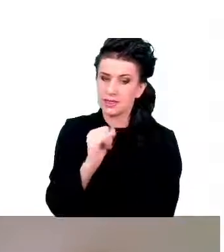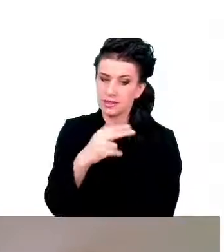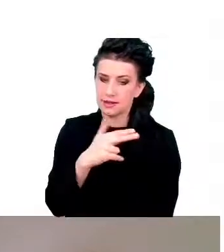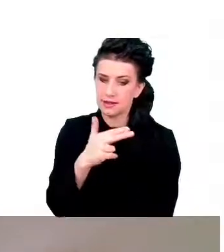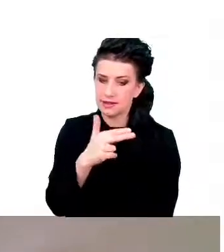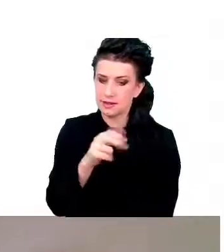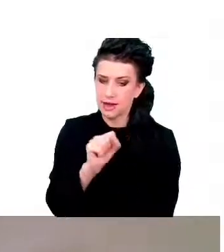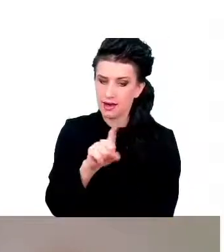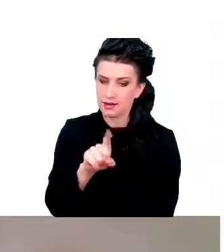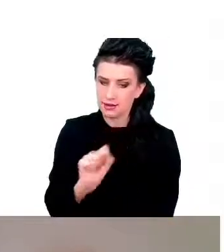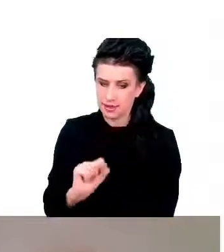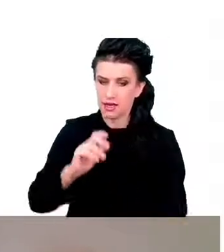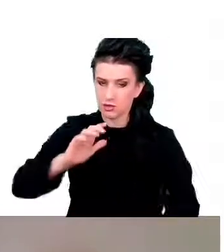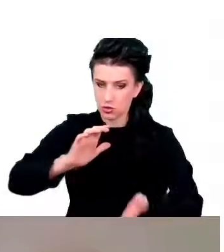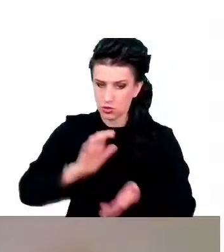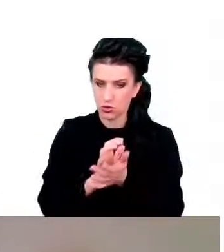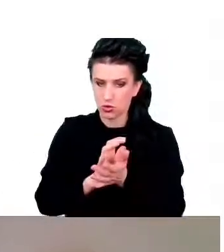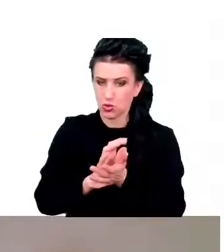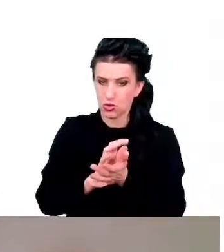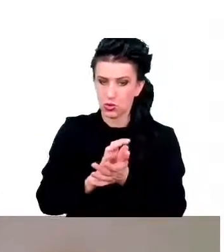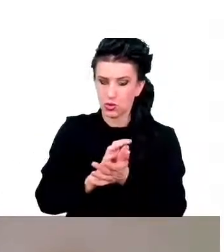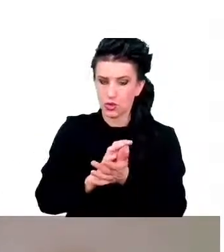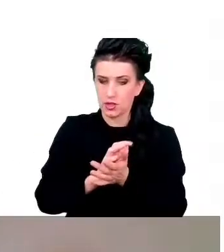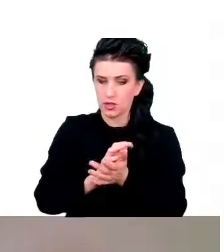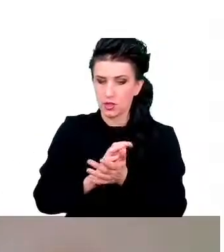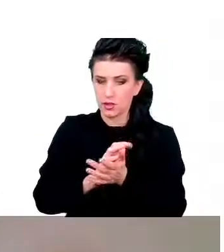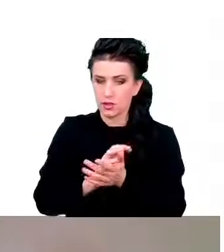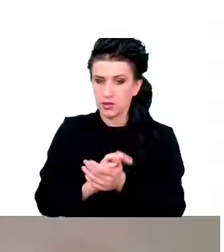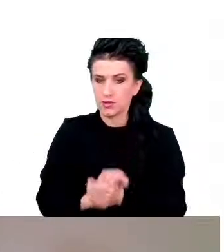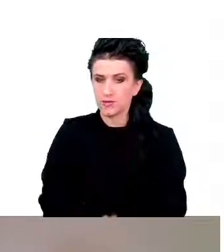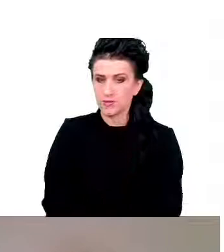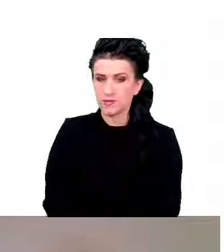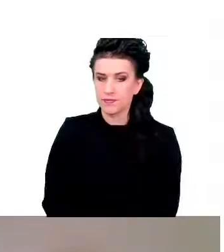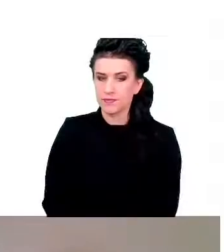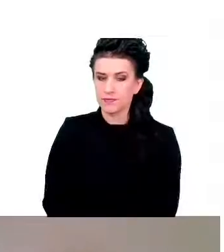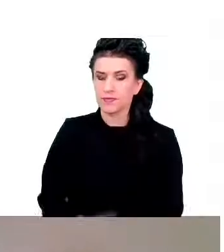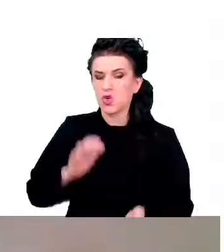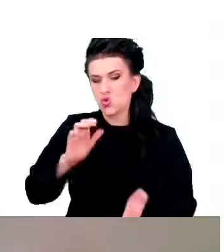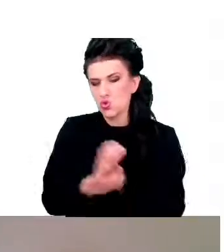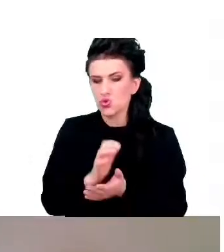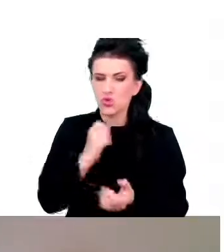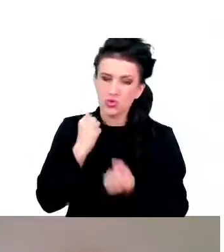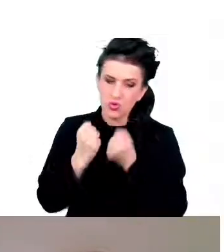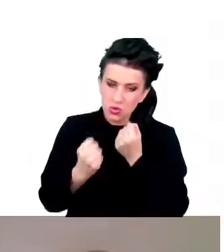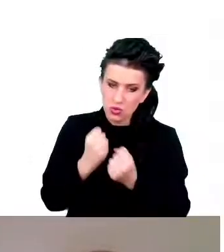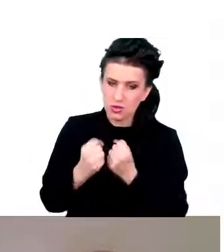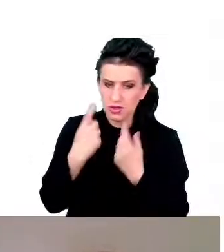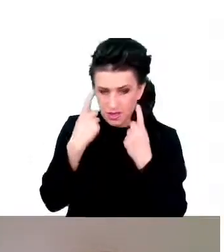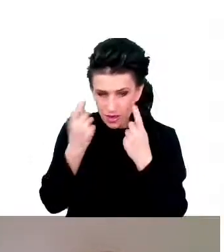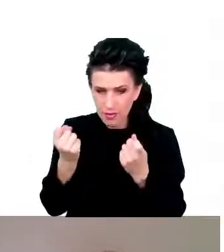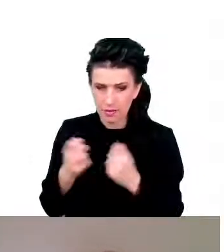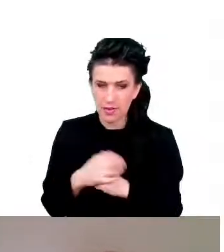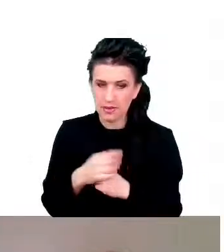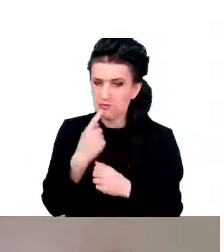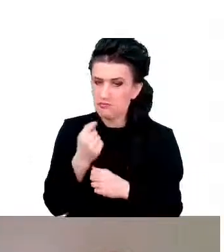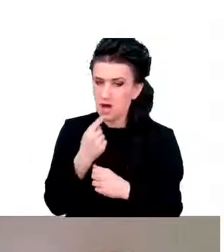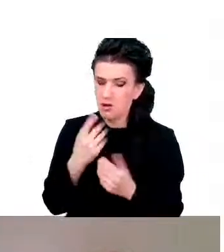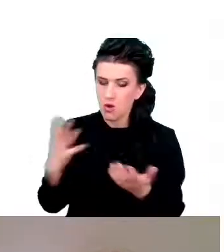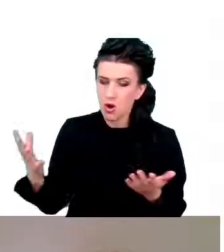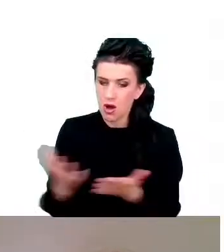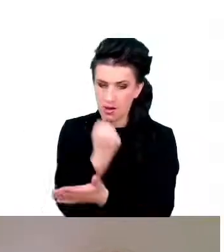Te właśnie skróty trochę są trudne do tego, żeby je zapamiętać. Są takie mało uchwytne. Dlatego